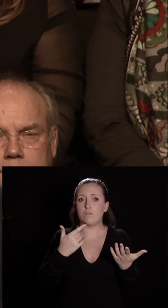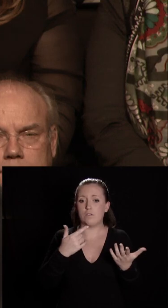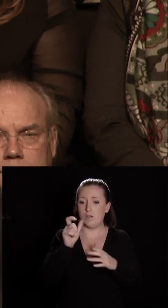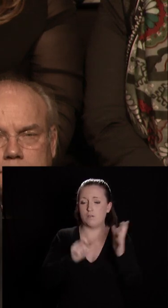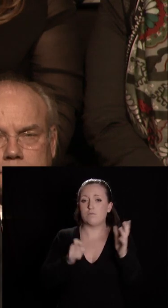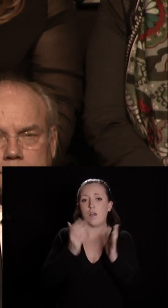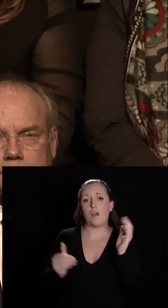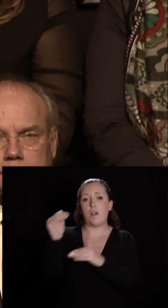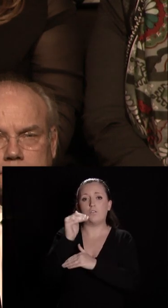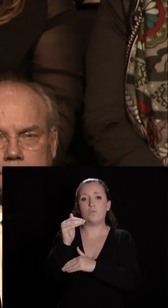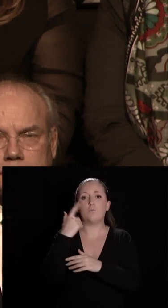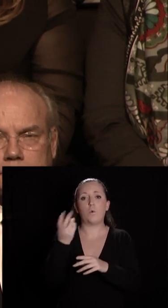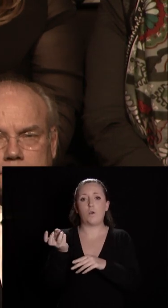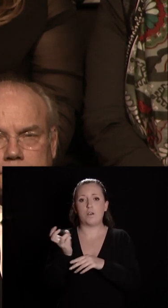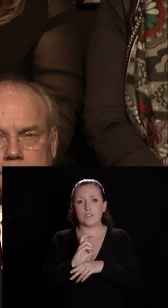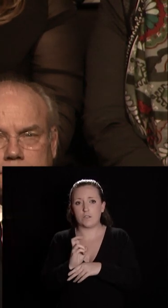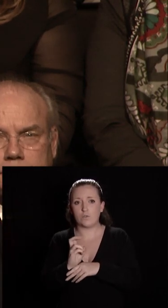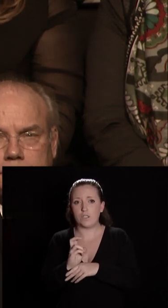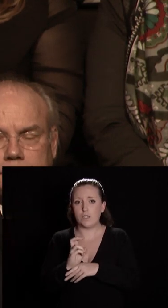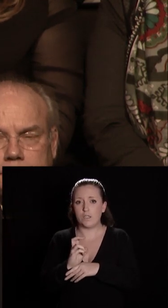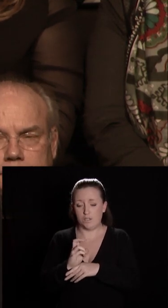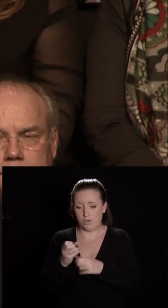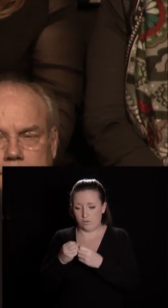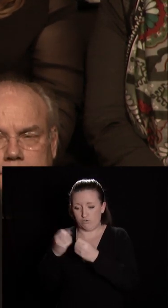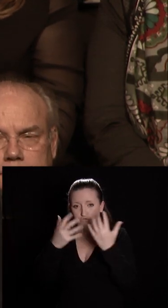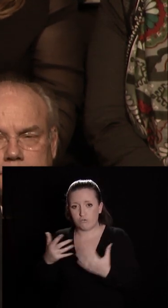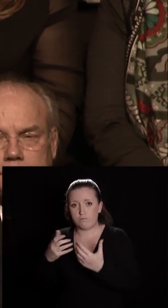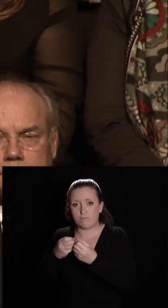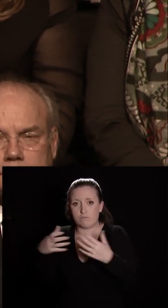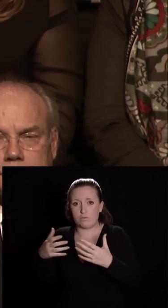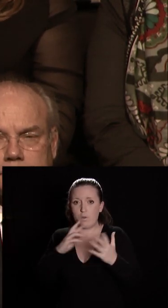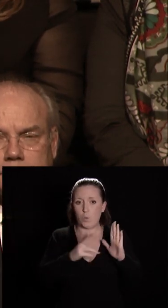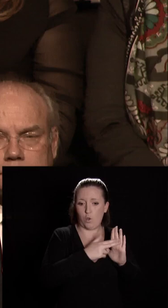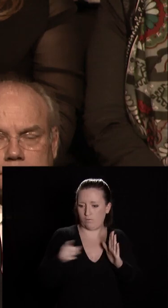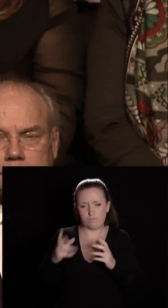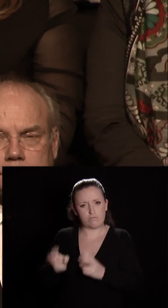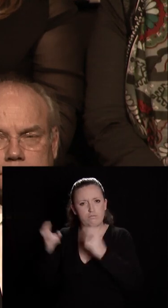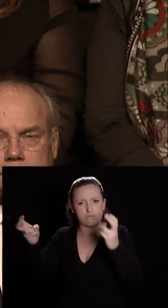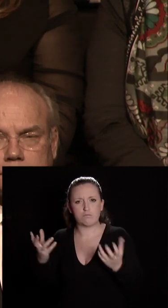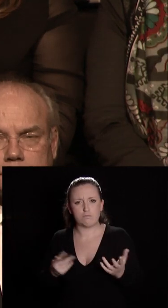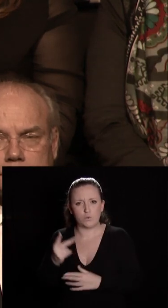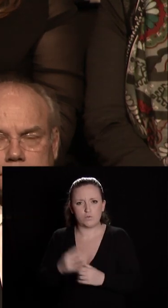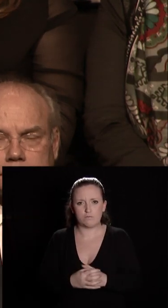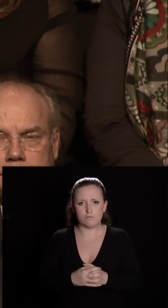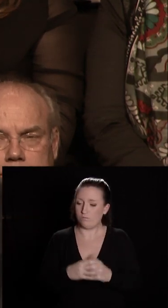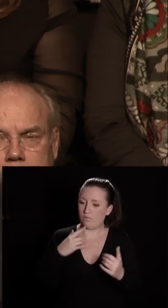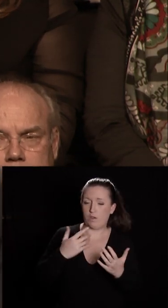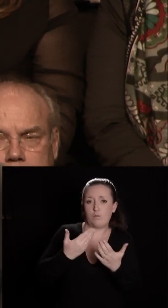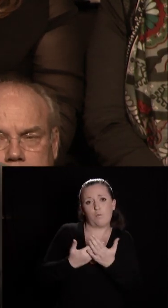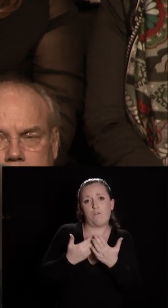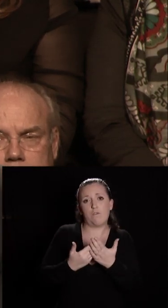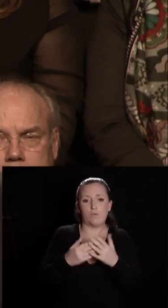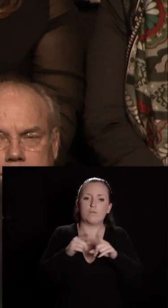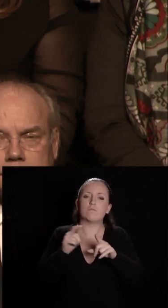des adultes en périscolaire qui vont bien au-delà des obligations réglementaires. On atteste notre engagement, bien sûr, pour rénover et